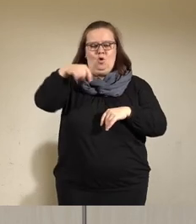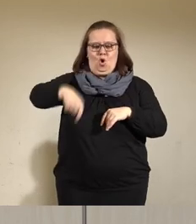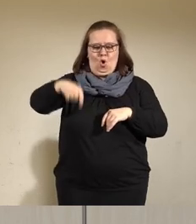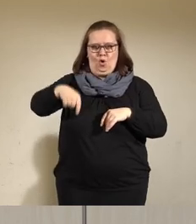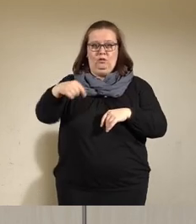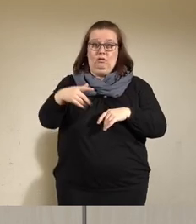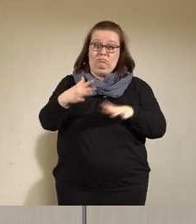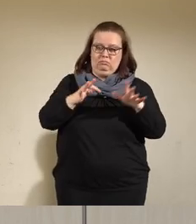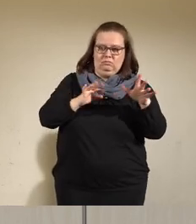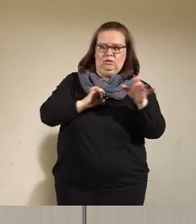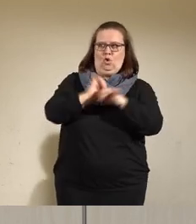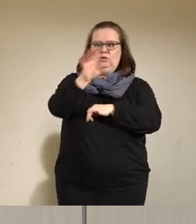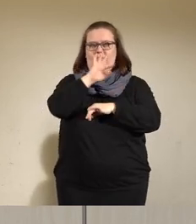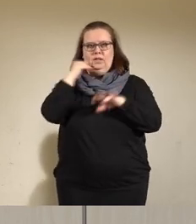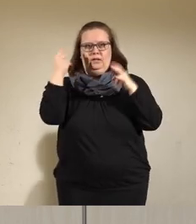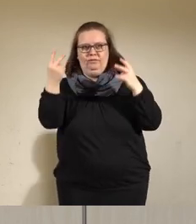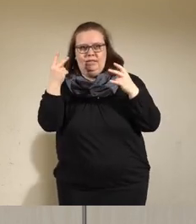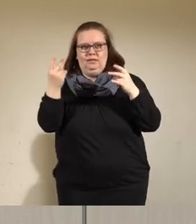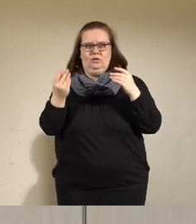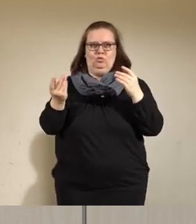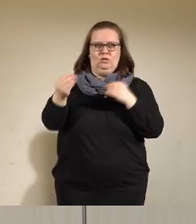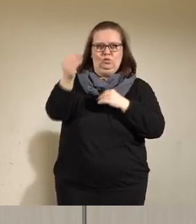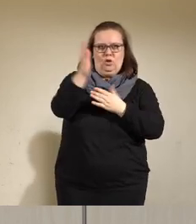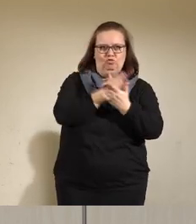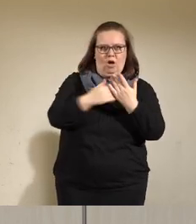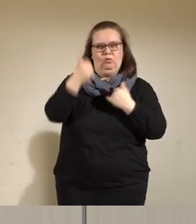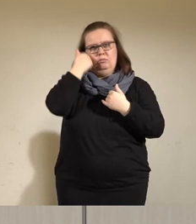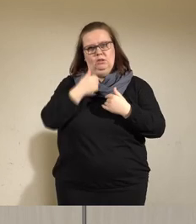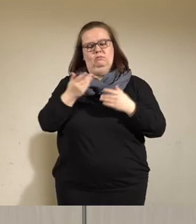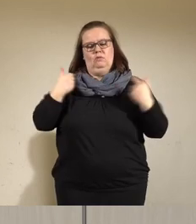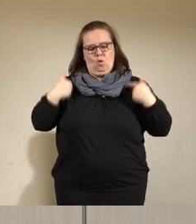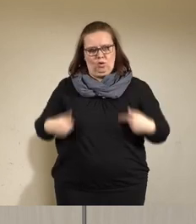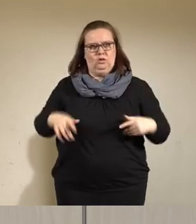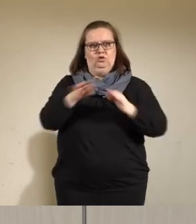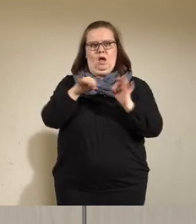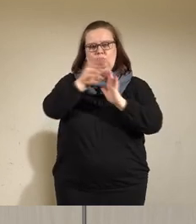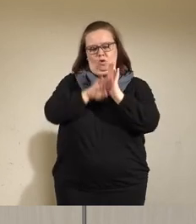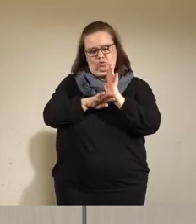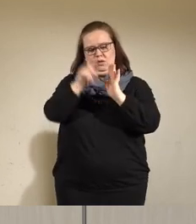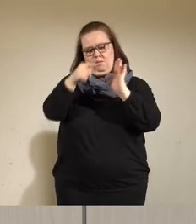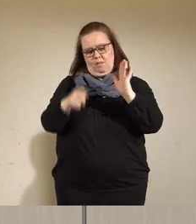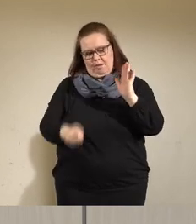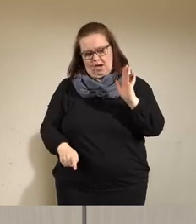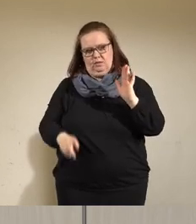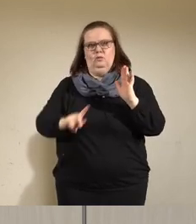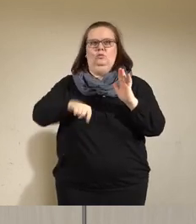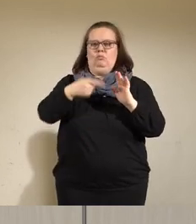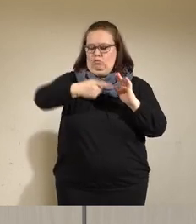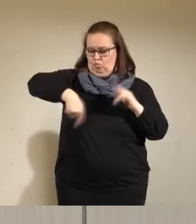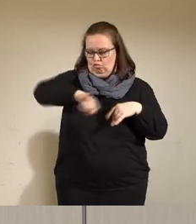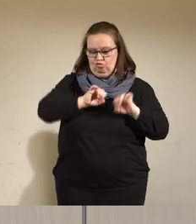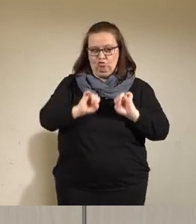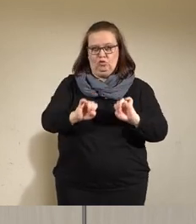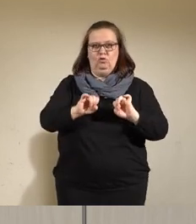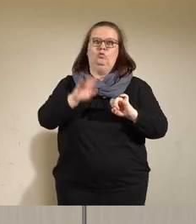trotz vieler wichtiger und weitreichender Entscheidungen diszipliniert die Tagesordnung abarbeiten. Damit schützen wir